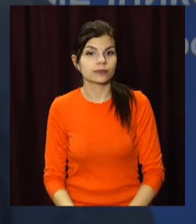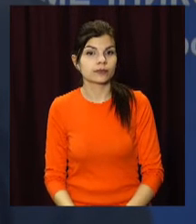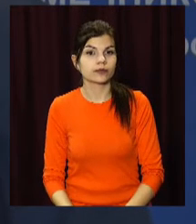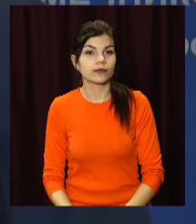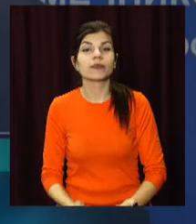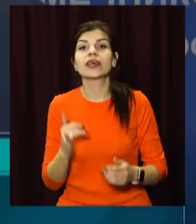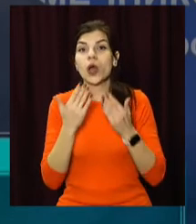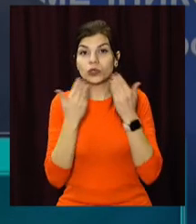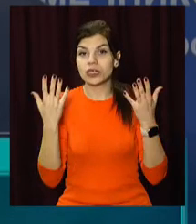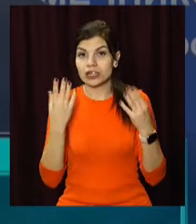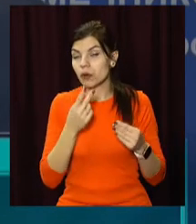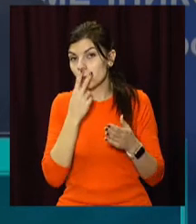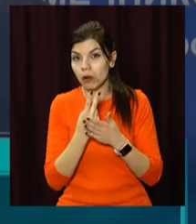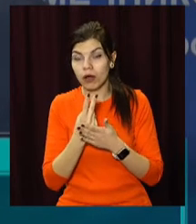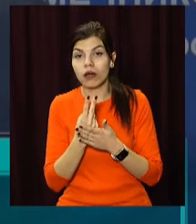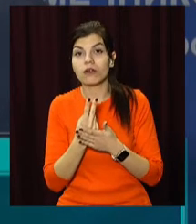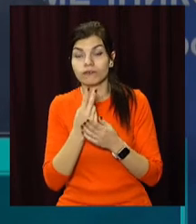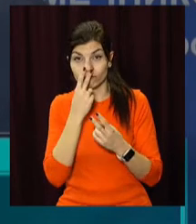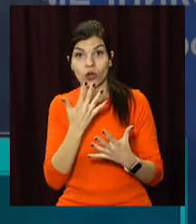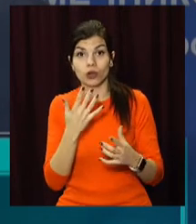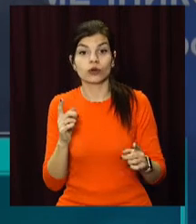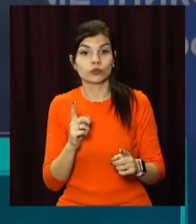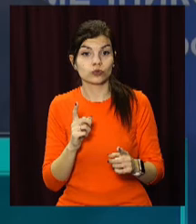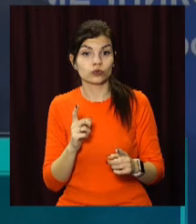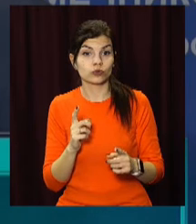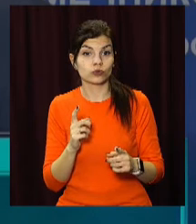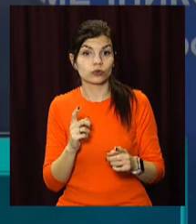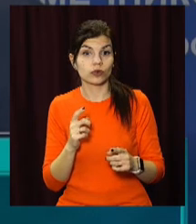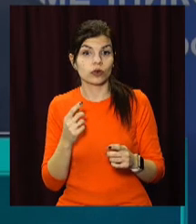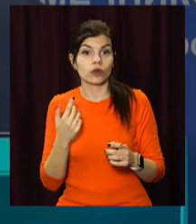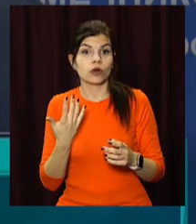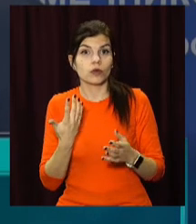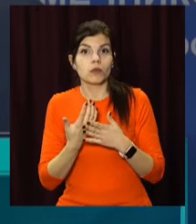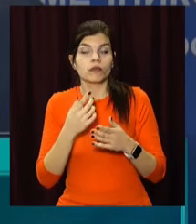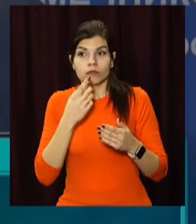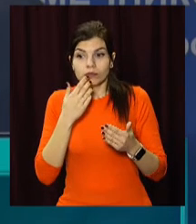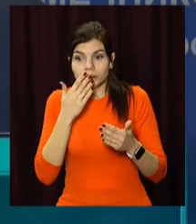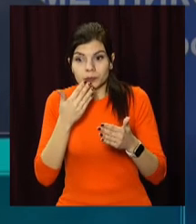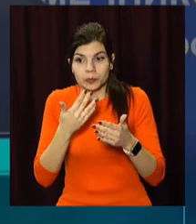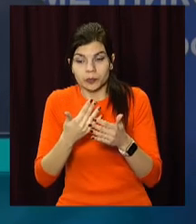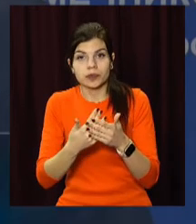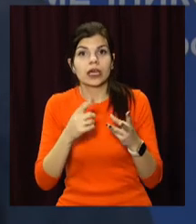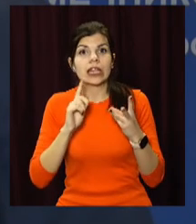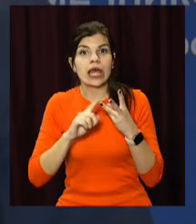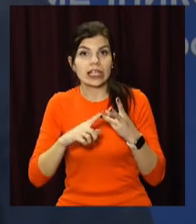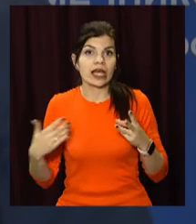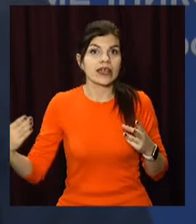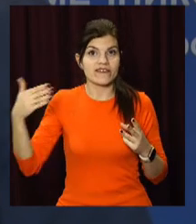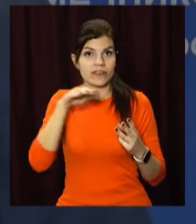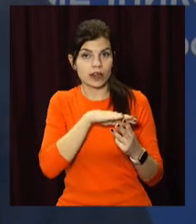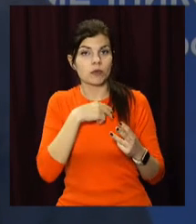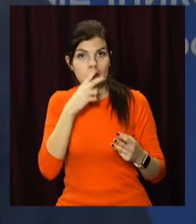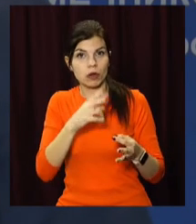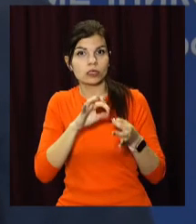Останні дні показують, що ми вступаємо, мабуть, в третю хвилю. Ми бачимо дуже багато